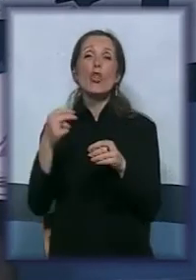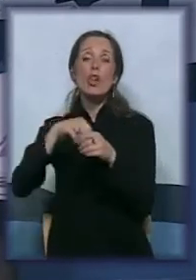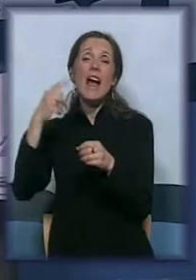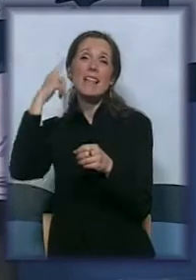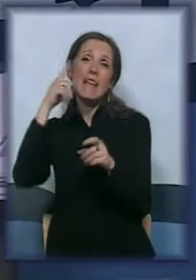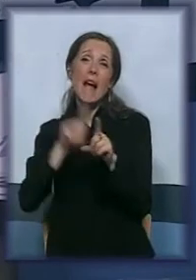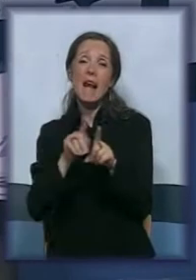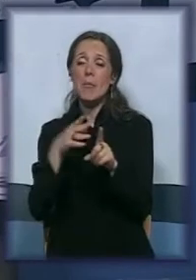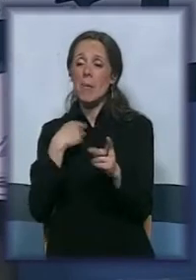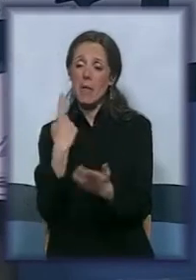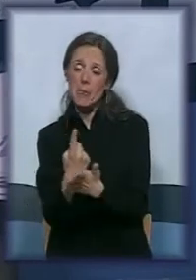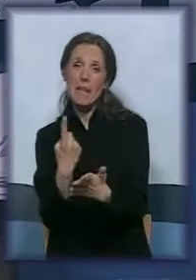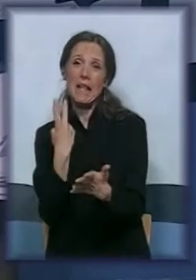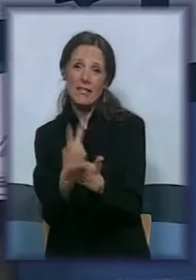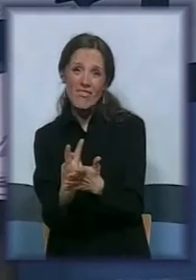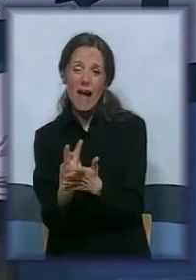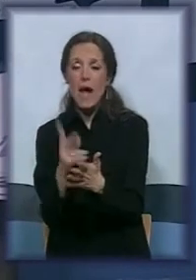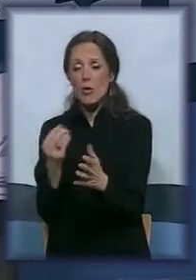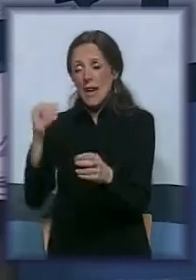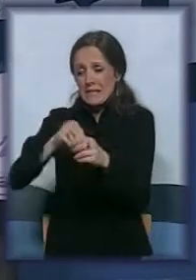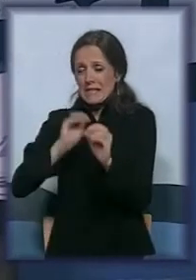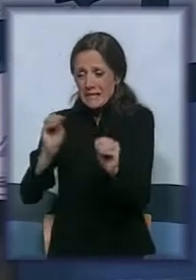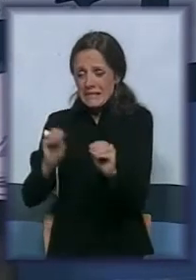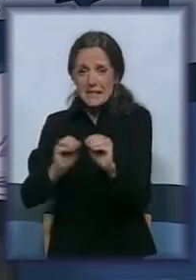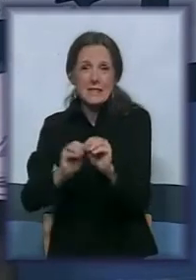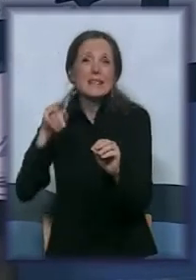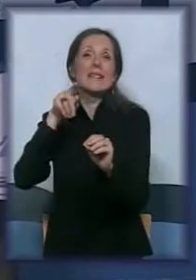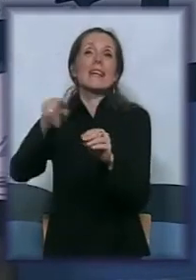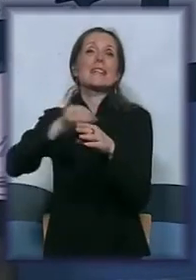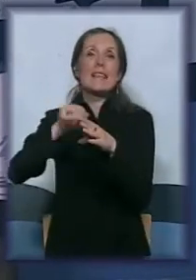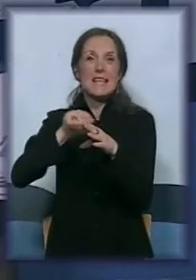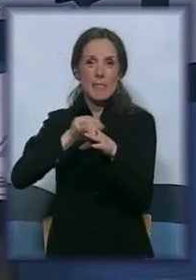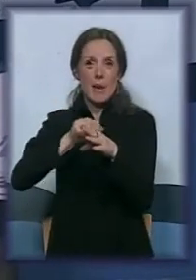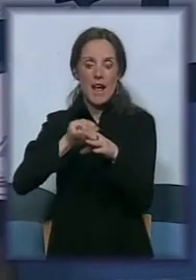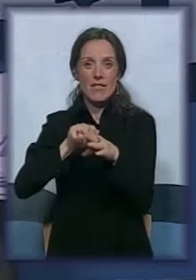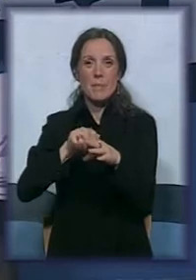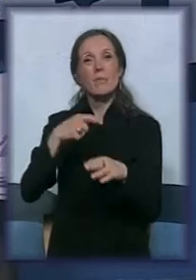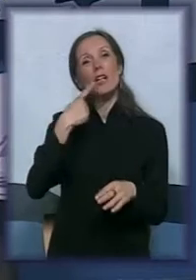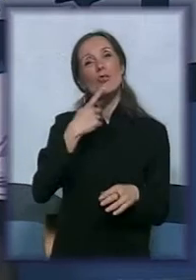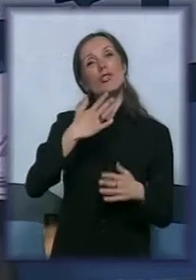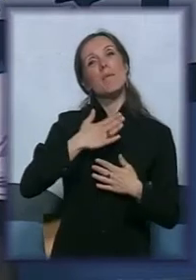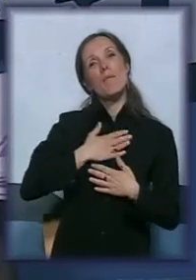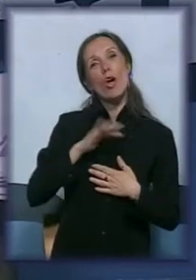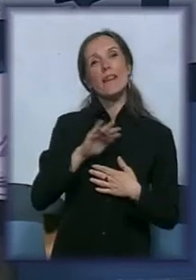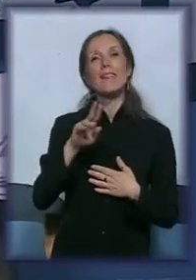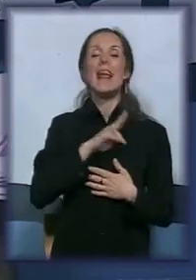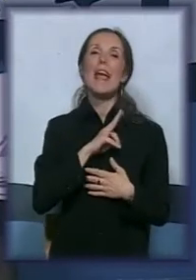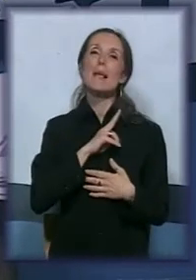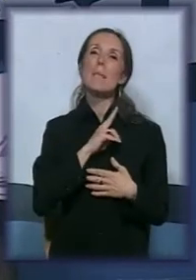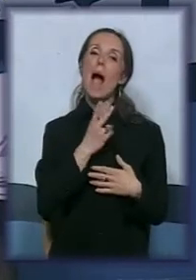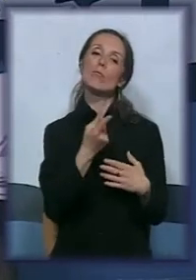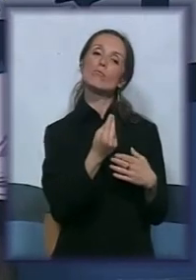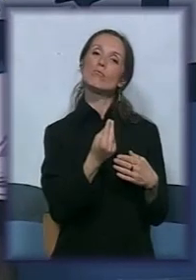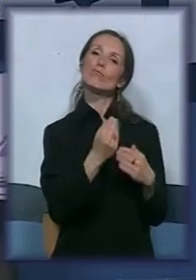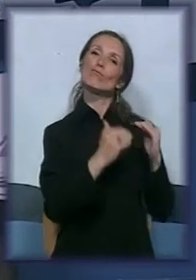kontrolnom, pa da to ispraviš. I sada ovde majka koristi to kao moje dete ima dopusku nastavu i to je kao